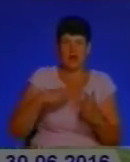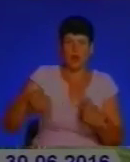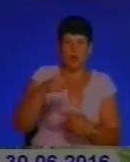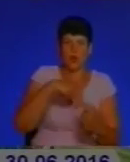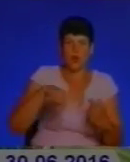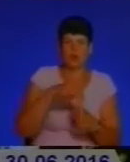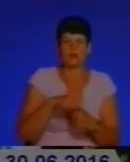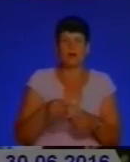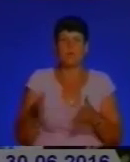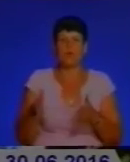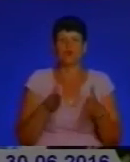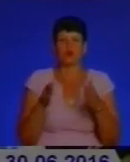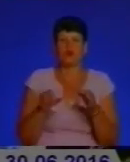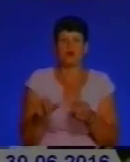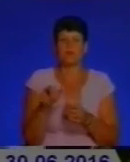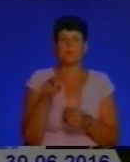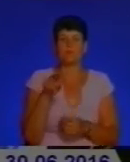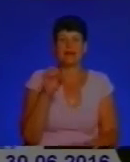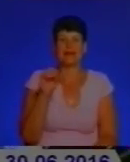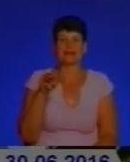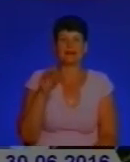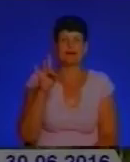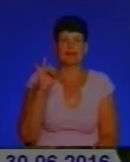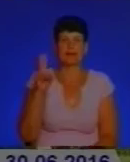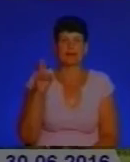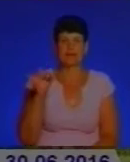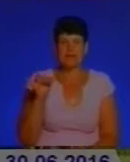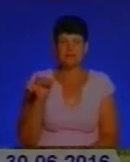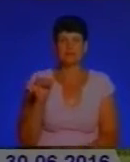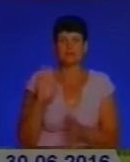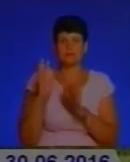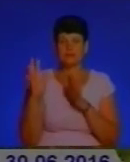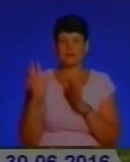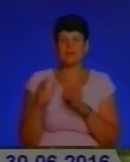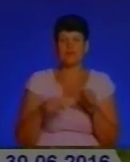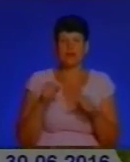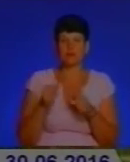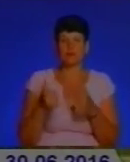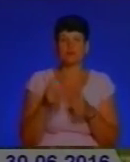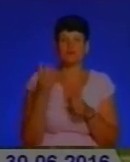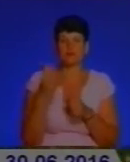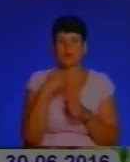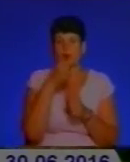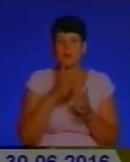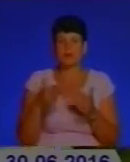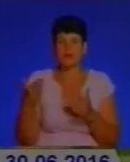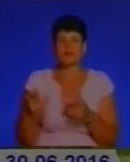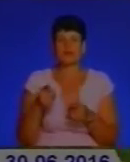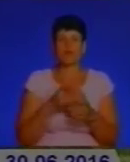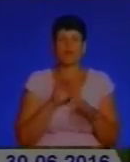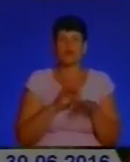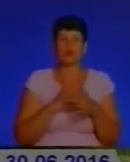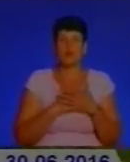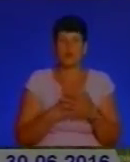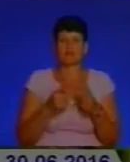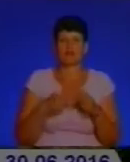стежках Петриківського лісу, що поблизу Тернополя. Велоперегони відбуваються вже четвертий рік поспіль. Їх проводить громадська організація